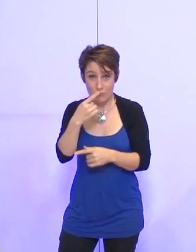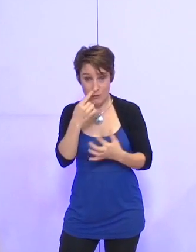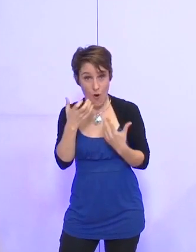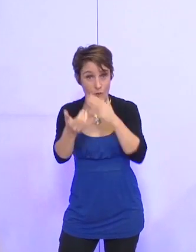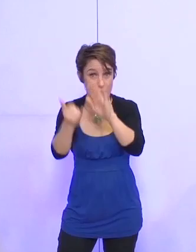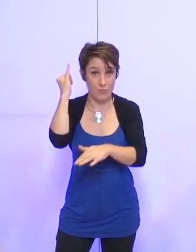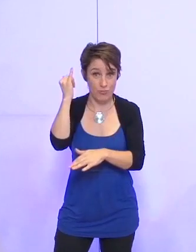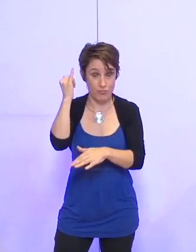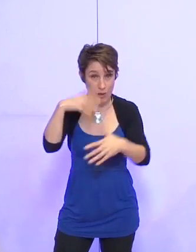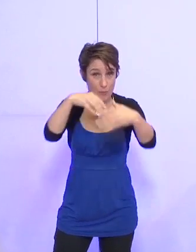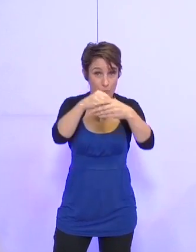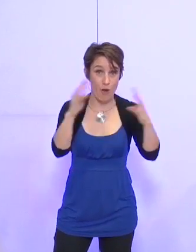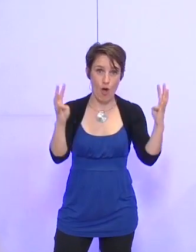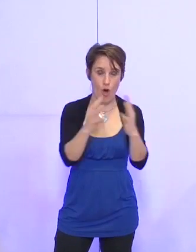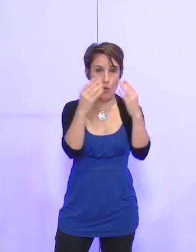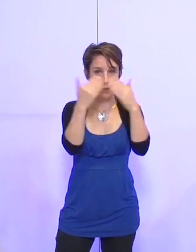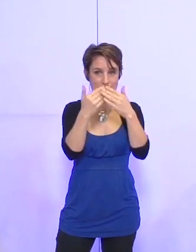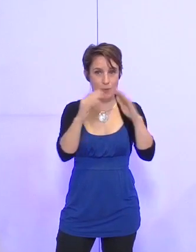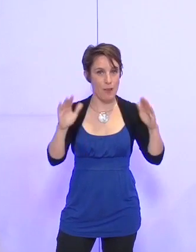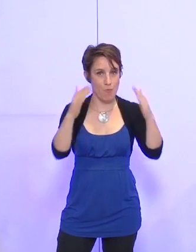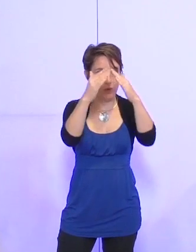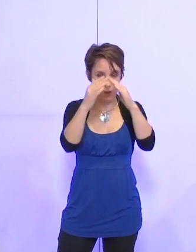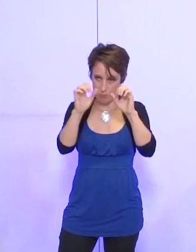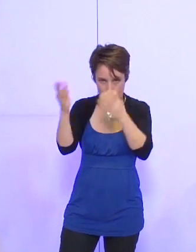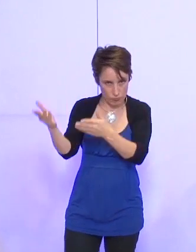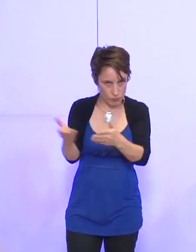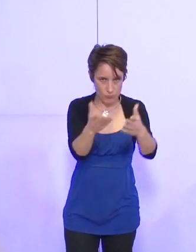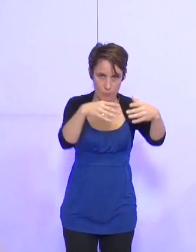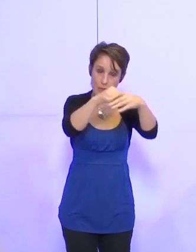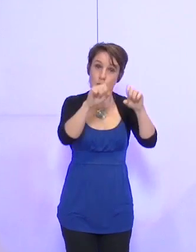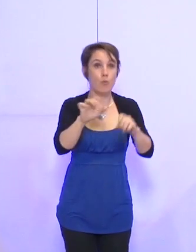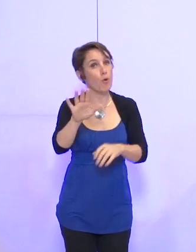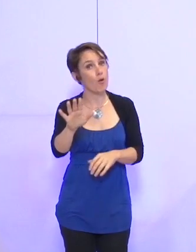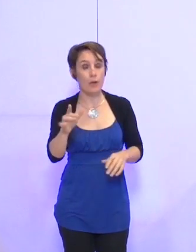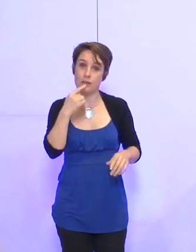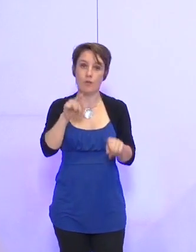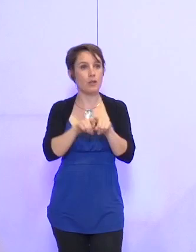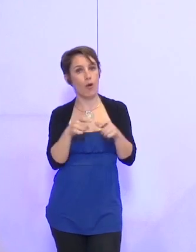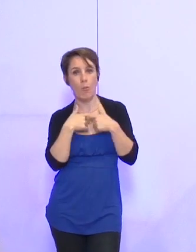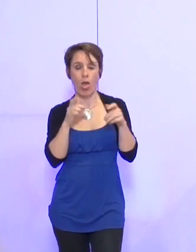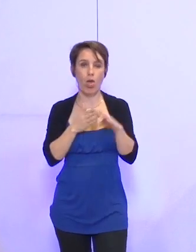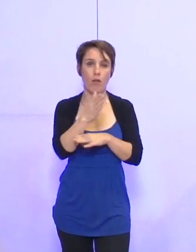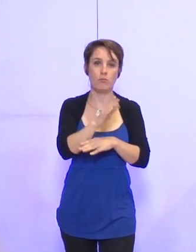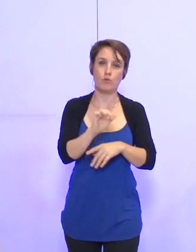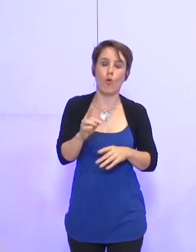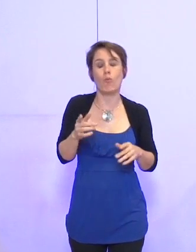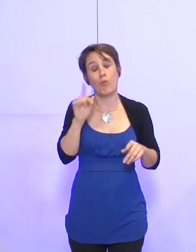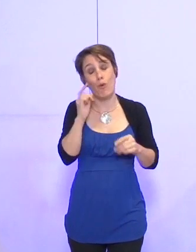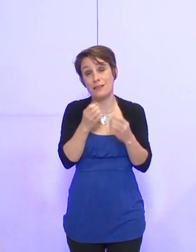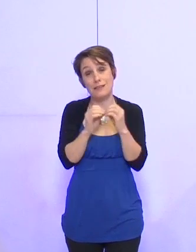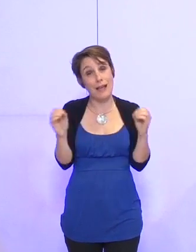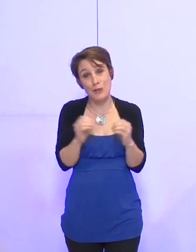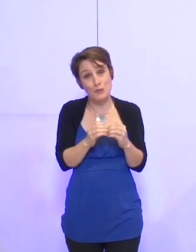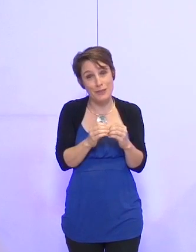des rencontres du cinéma de montagne. Ça ne vous donne aucun passe-droit particulier, puisque ces rencontres sont encore organisées sous un format gratuit, sauf de